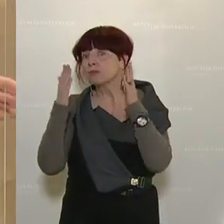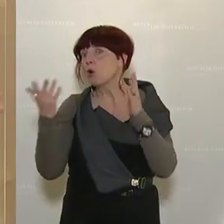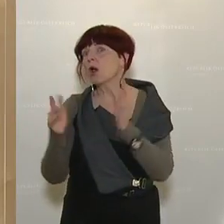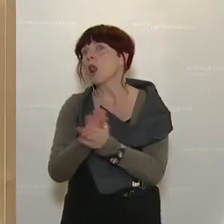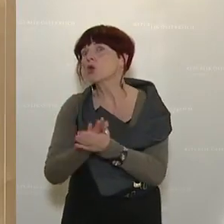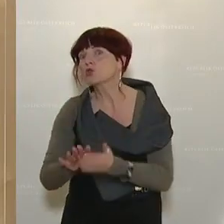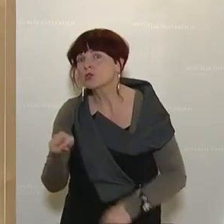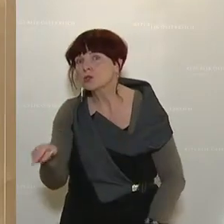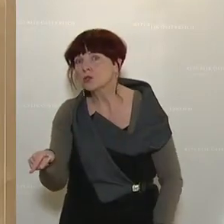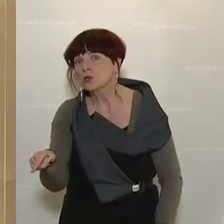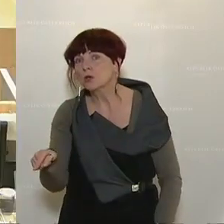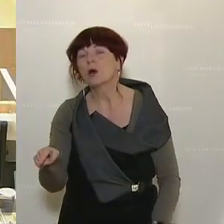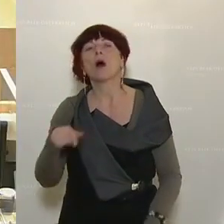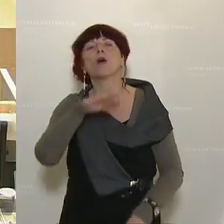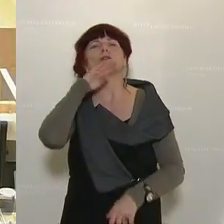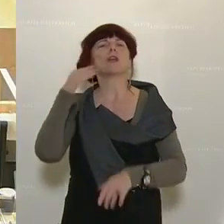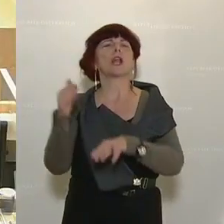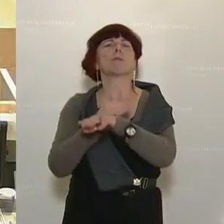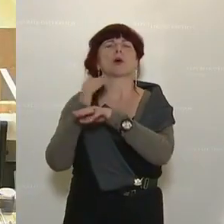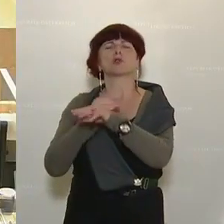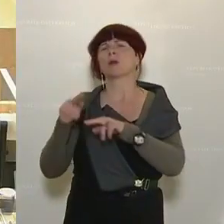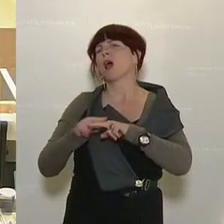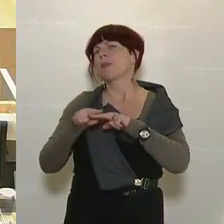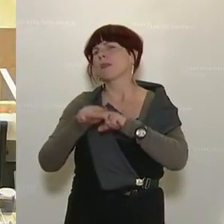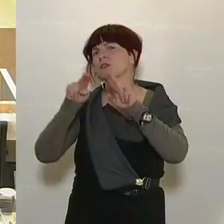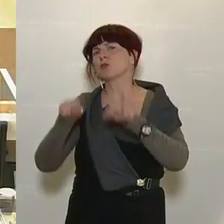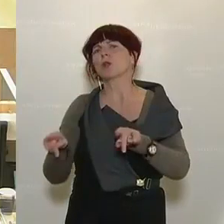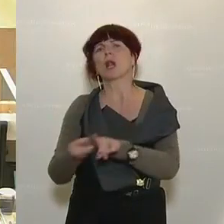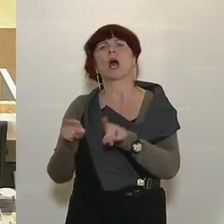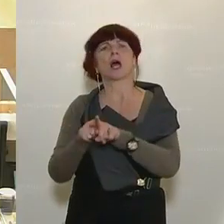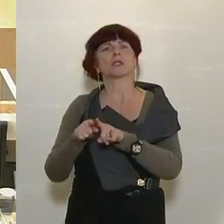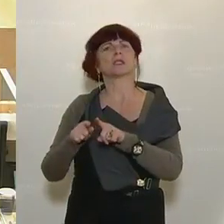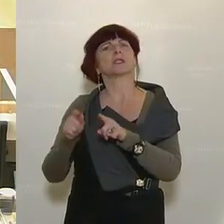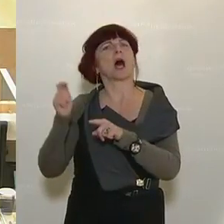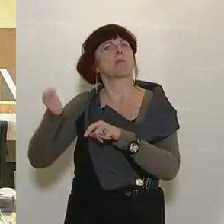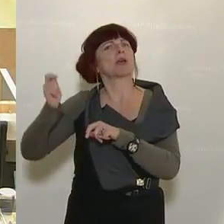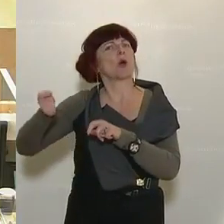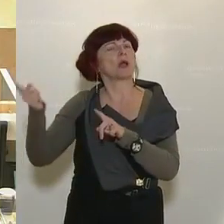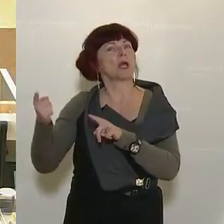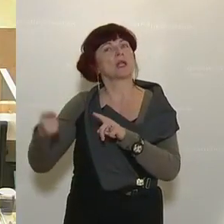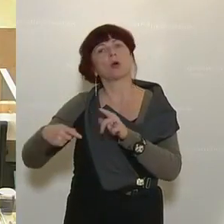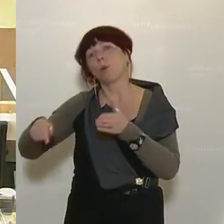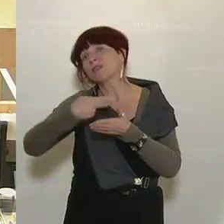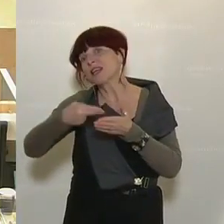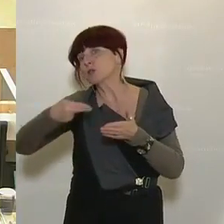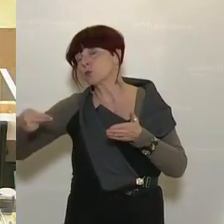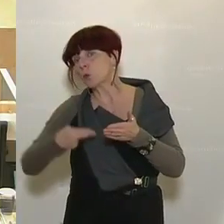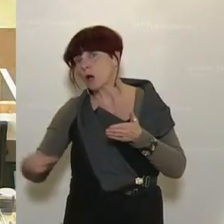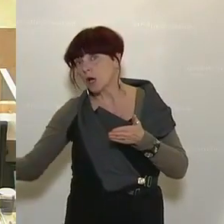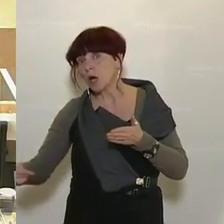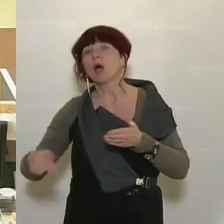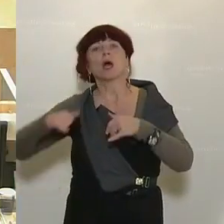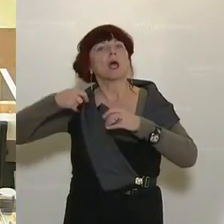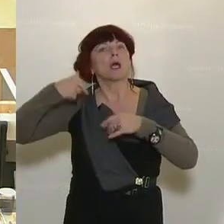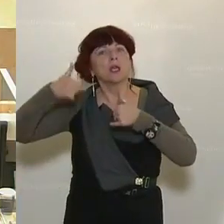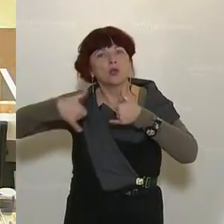viele solche Beispiele. Da werden Reden von Nationalratsabgeordneten zensiert, von Facebook oder von YouTube. Und man möchte doch meinen,